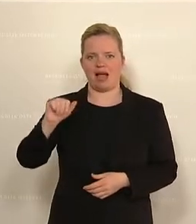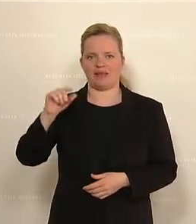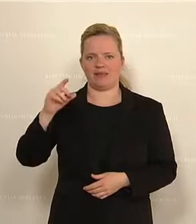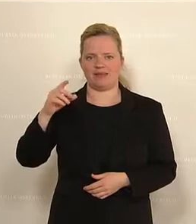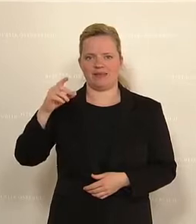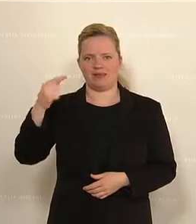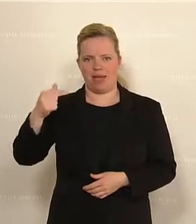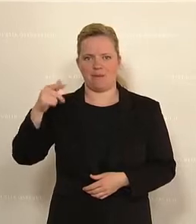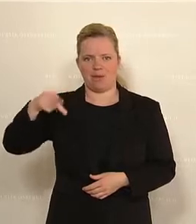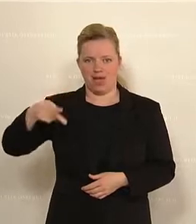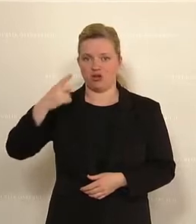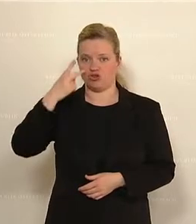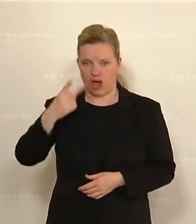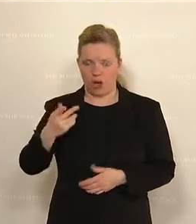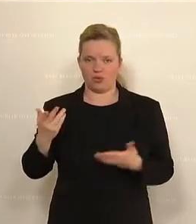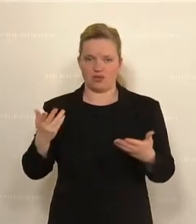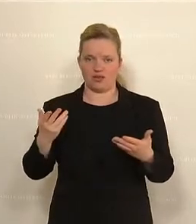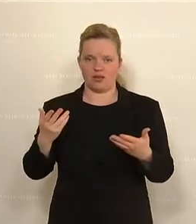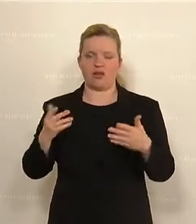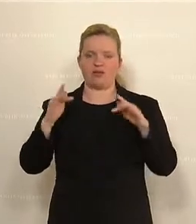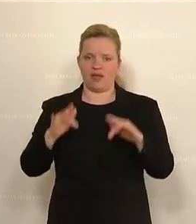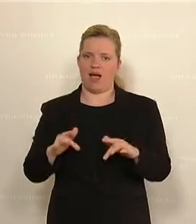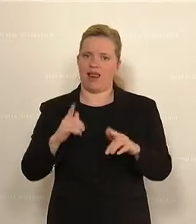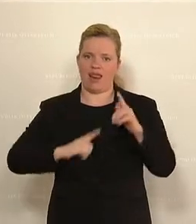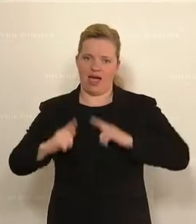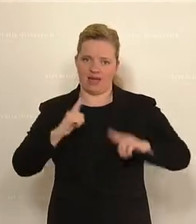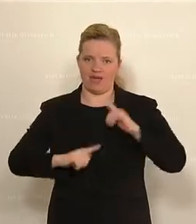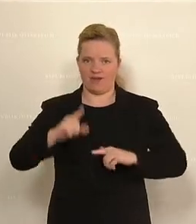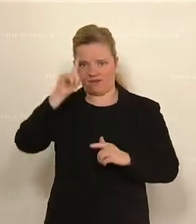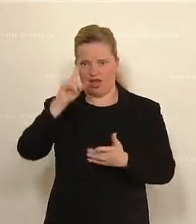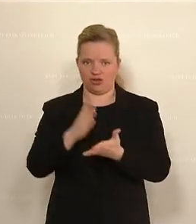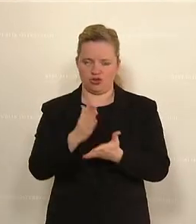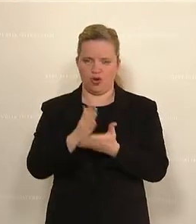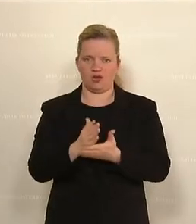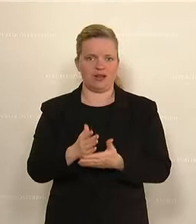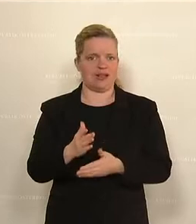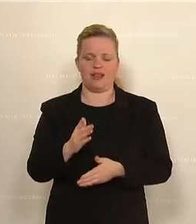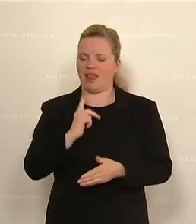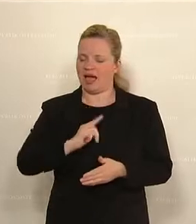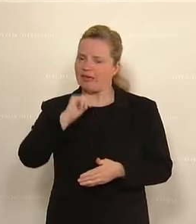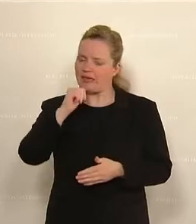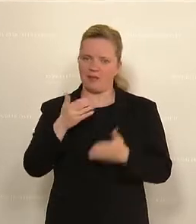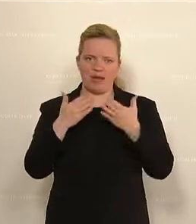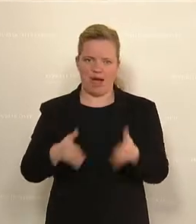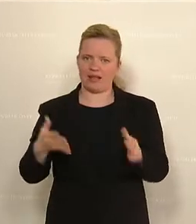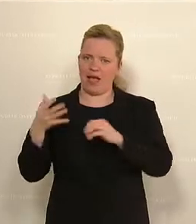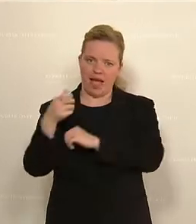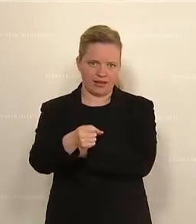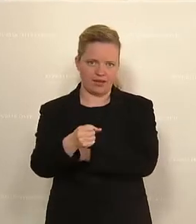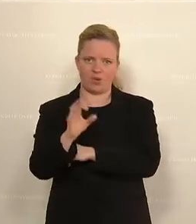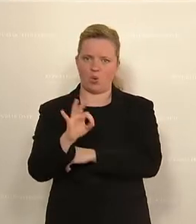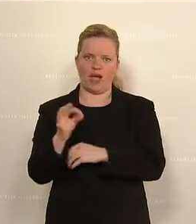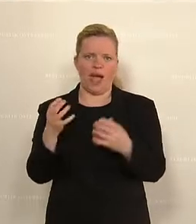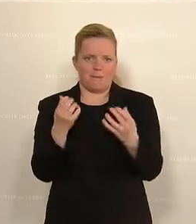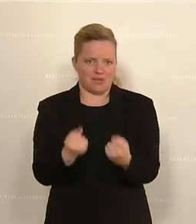wir und sehen wir leider, dass sie nicht bereit sind einzugreifen und abzusichern, wenn es möglich